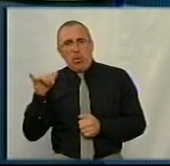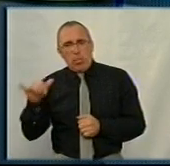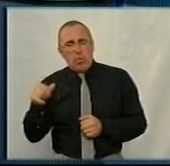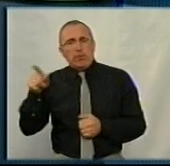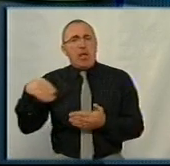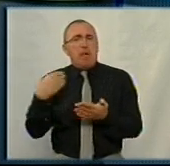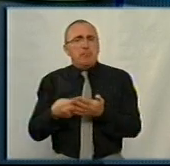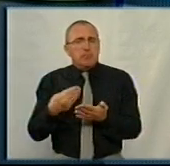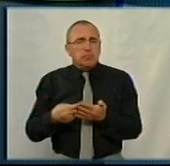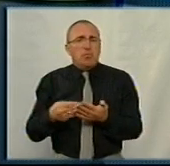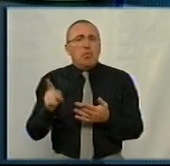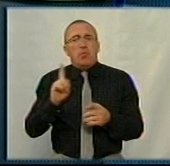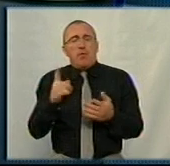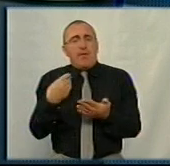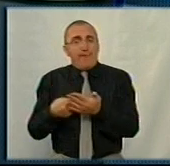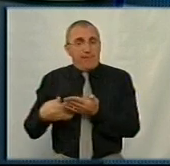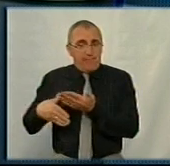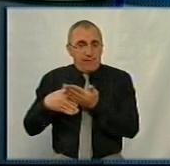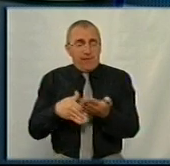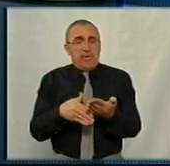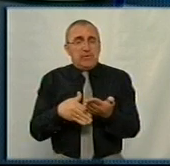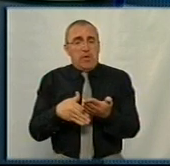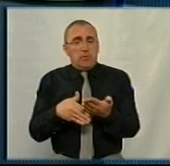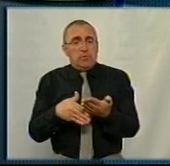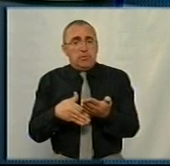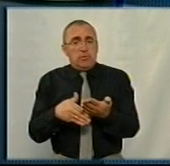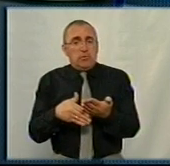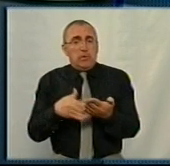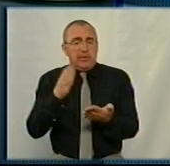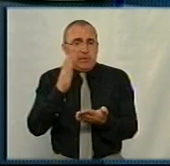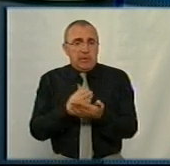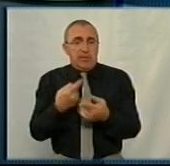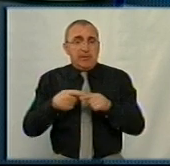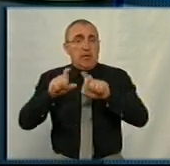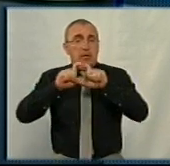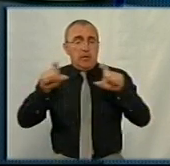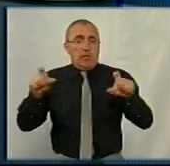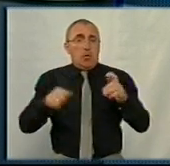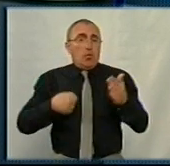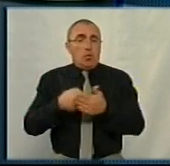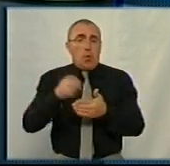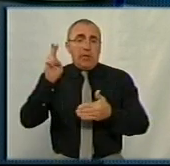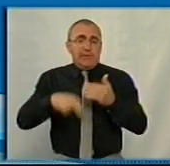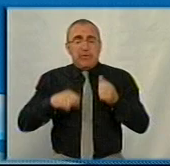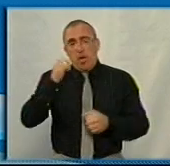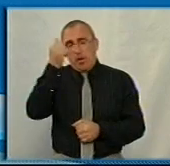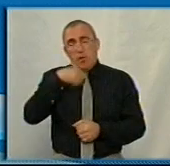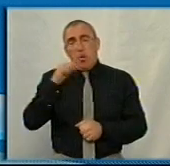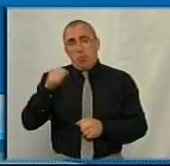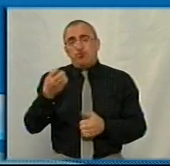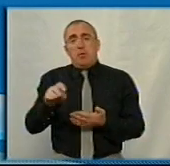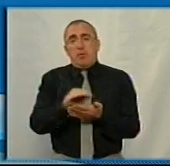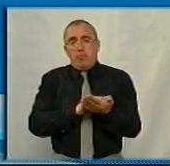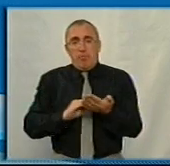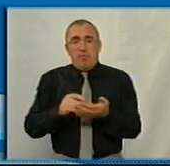суми там йдеться, і якщо фінансування, то це вже існування цих закладів, ну, принаймні, до кінця року. Я ще раз можу повторити, є